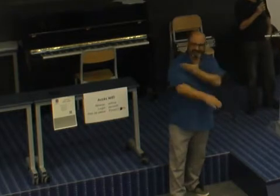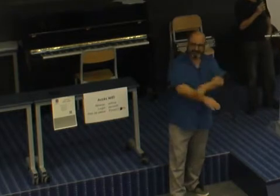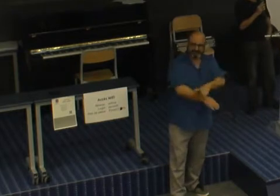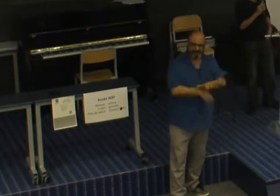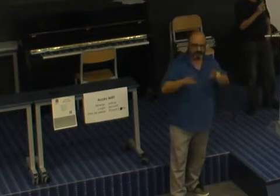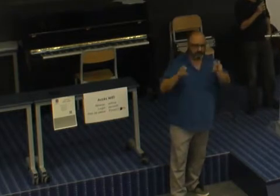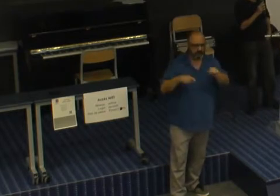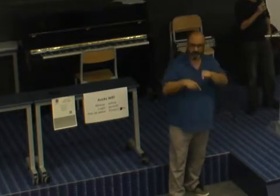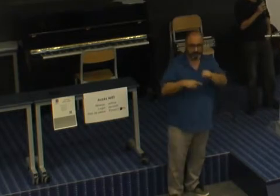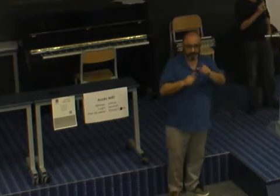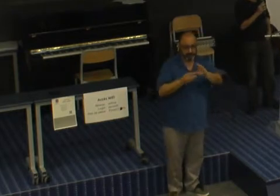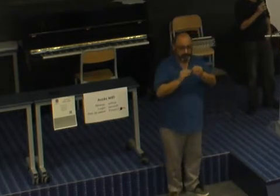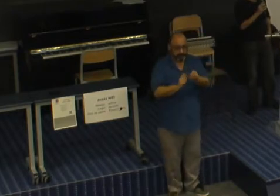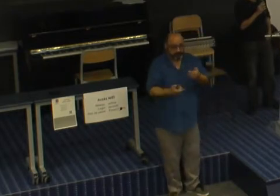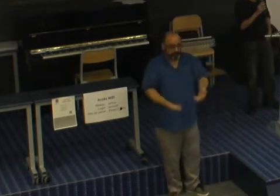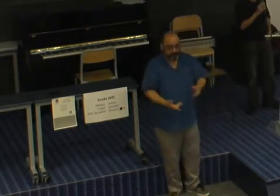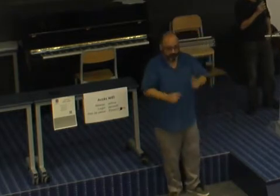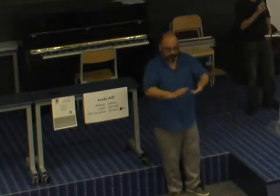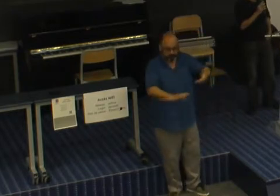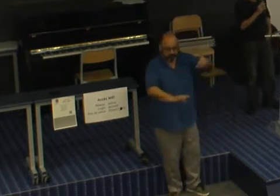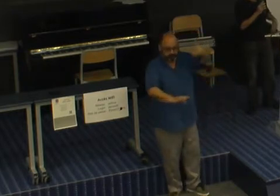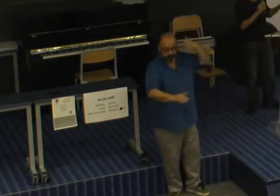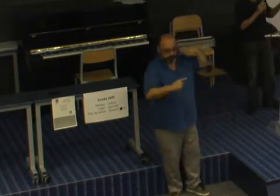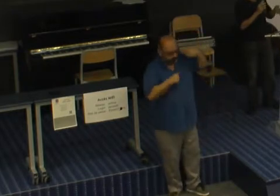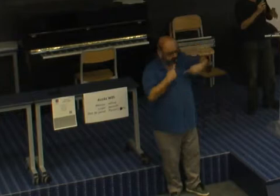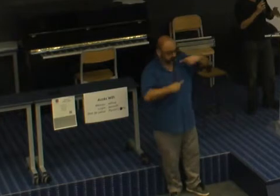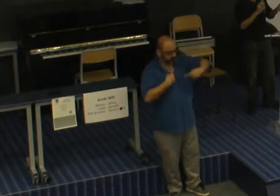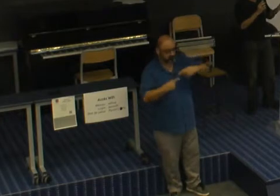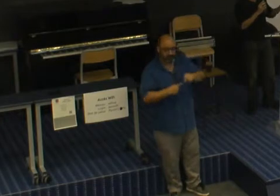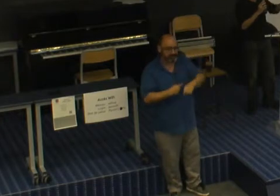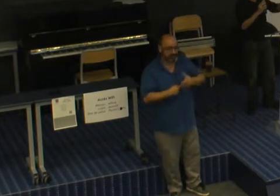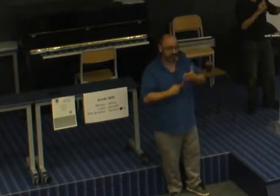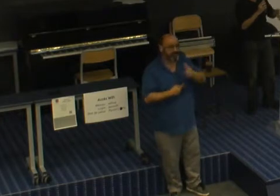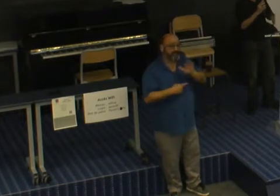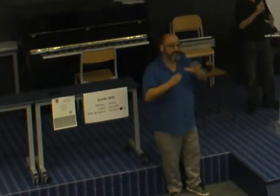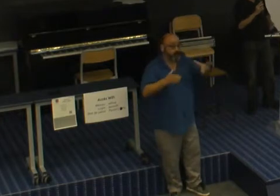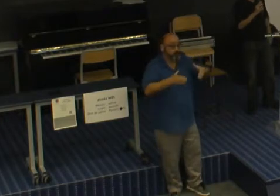dans l'histoire. Et en fait, c'est les groupes discriminés qui changent.